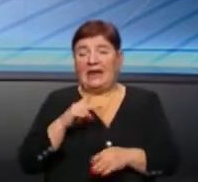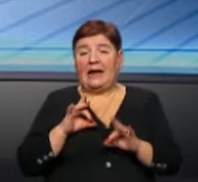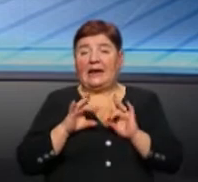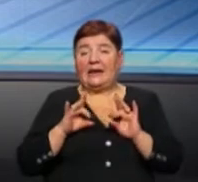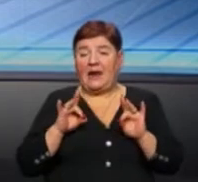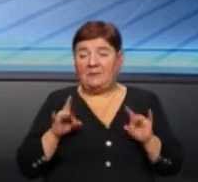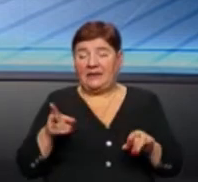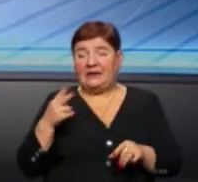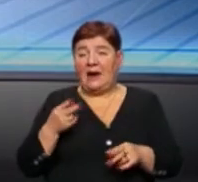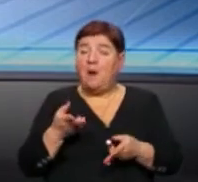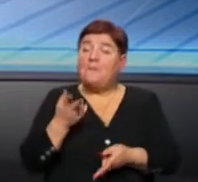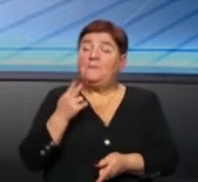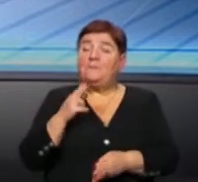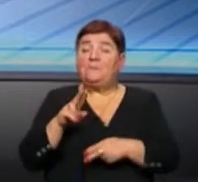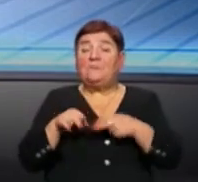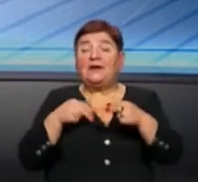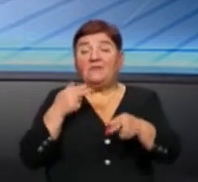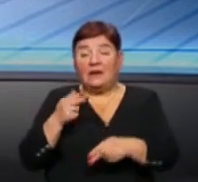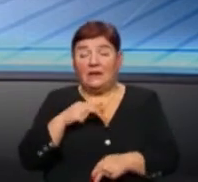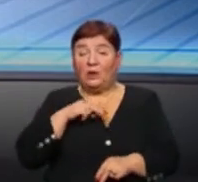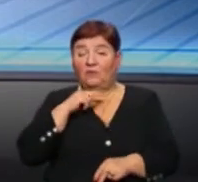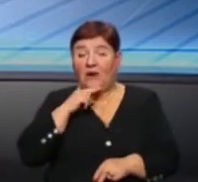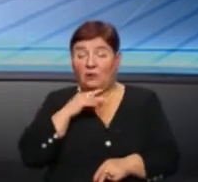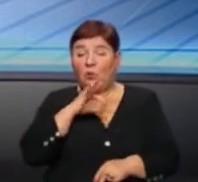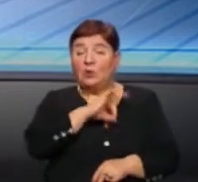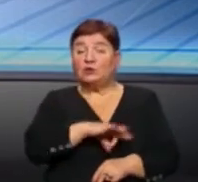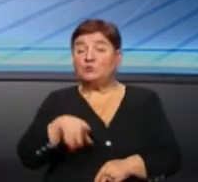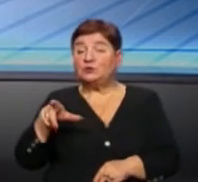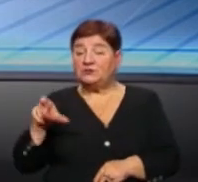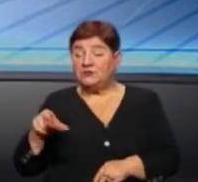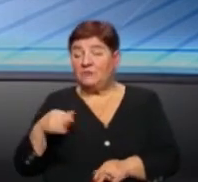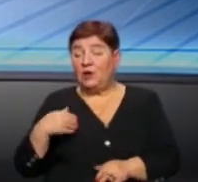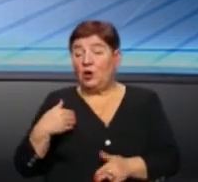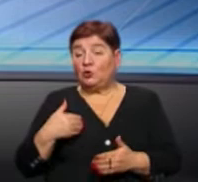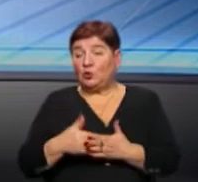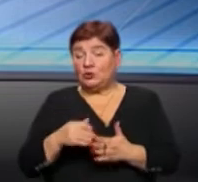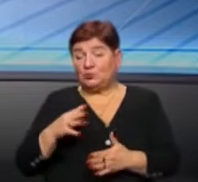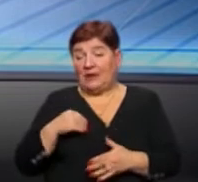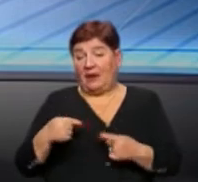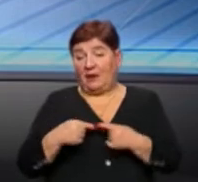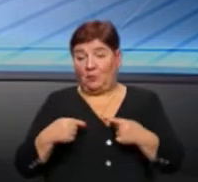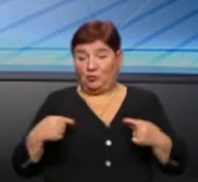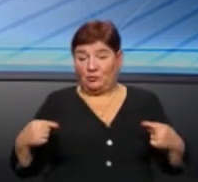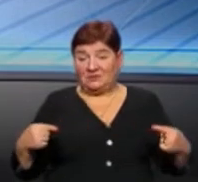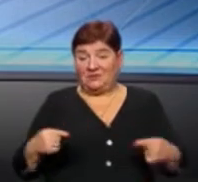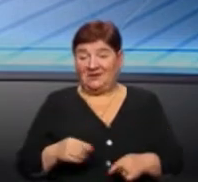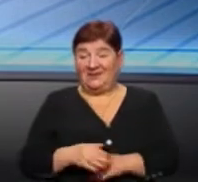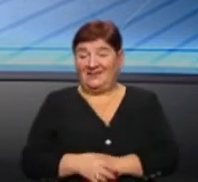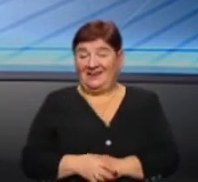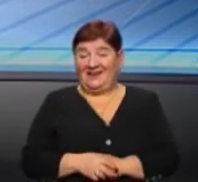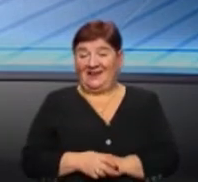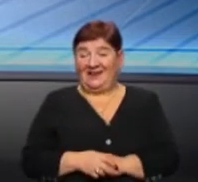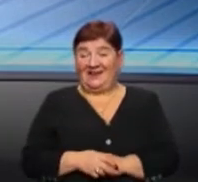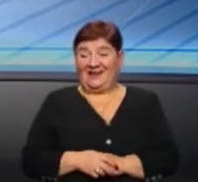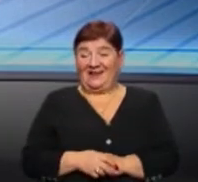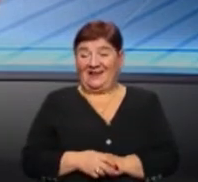рекламування, для привернення уваги споживачів до своєї продукції. Тому що, секундочку, договорю, якщо